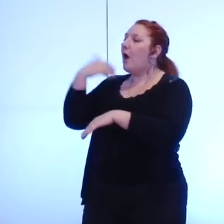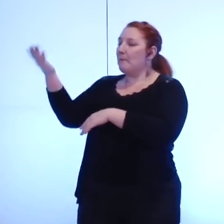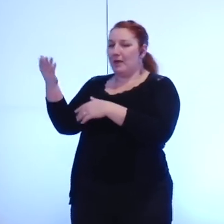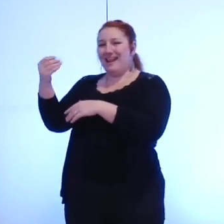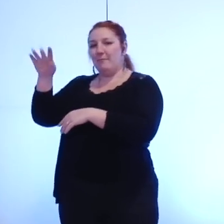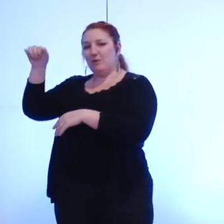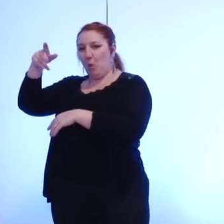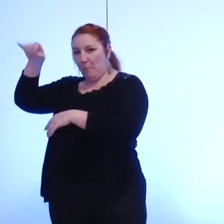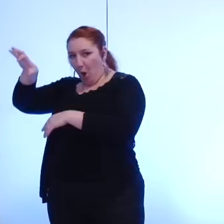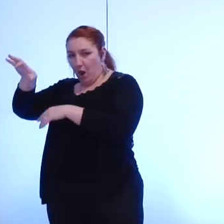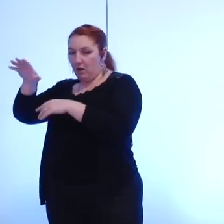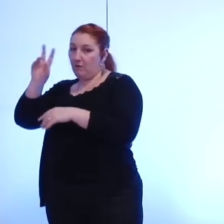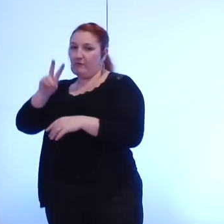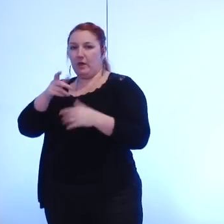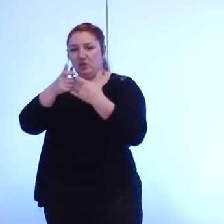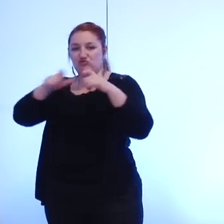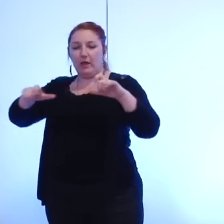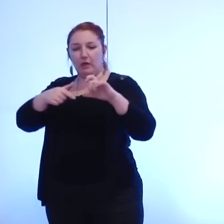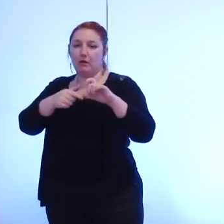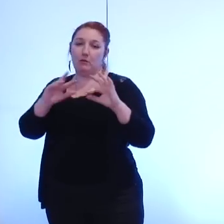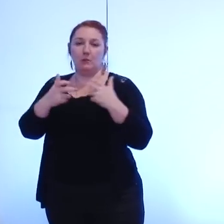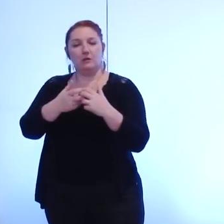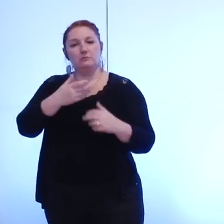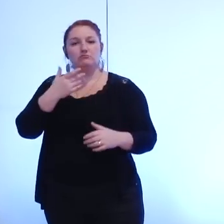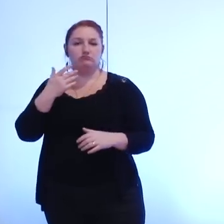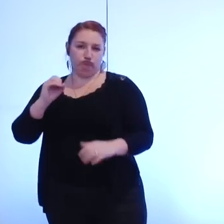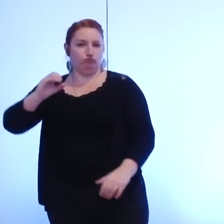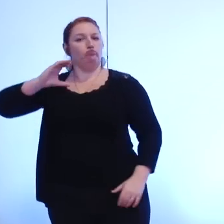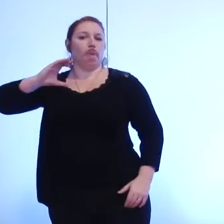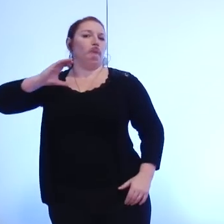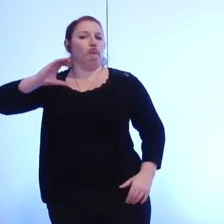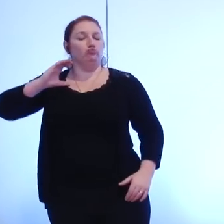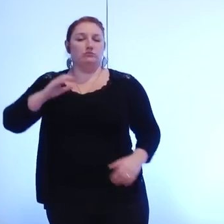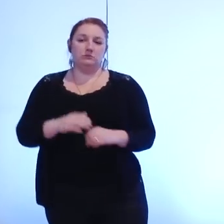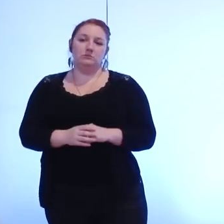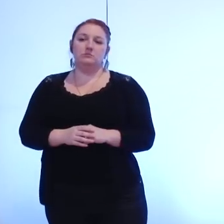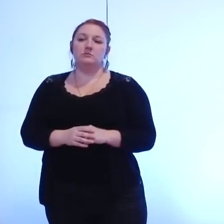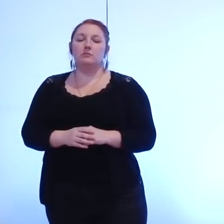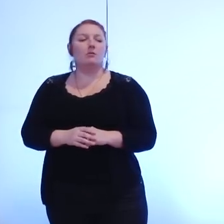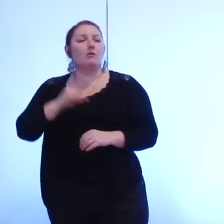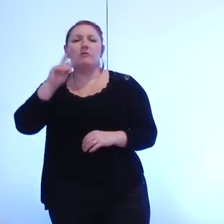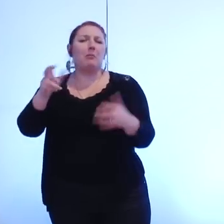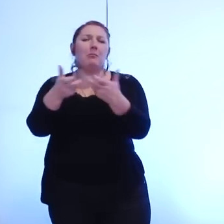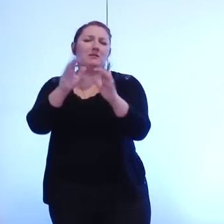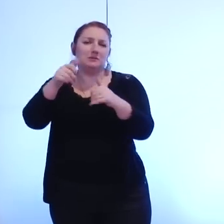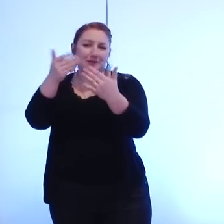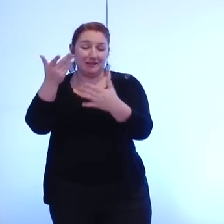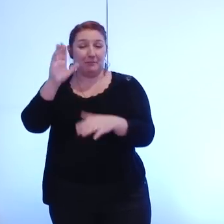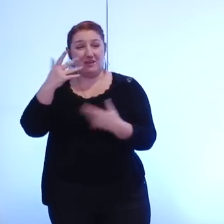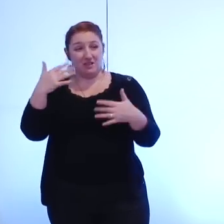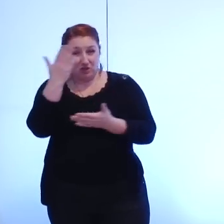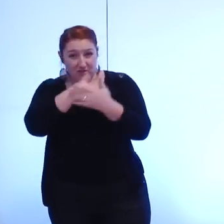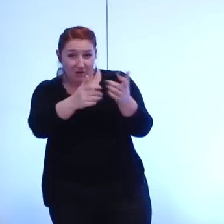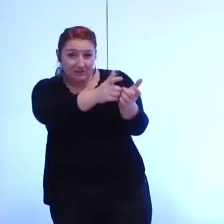on ne sait pas si cette somme sera atteinte et ce n pas ça la question mais il y a quand même y compris au sein des entreprises je pense déjà des